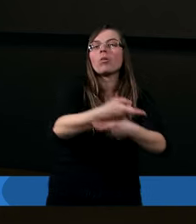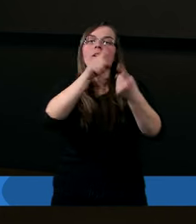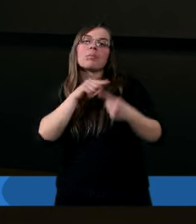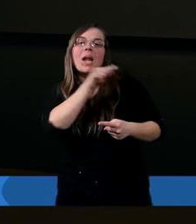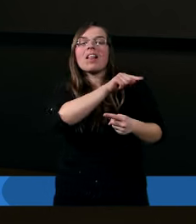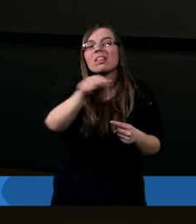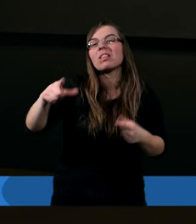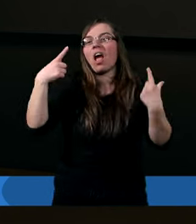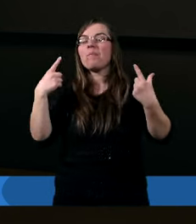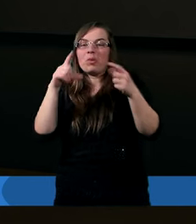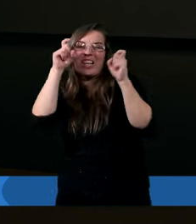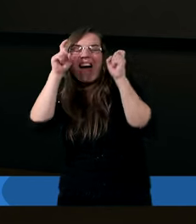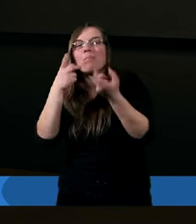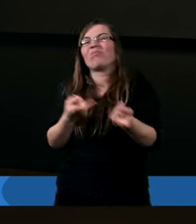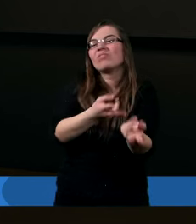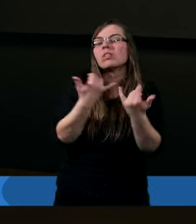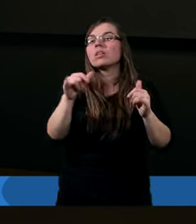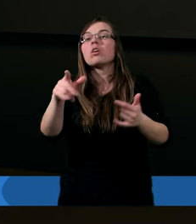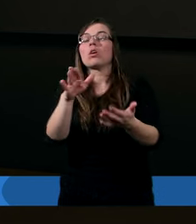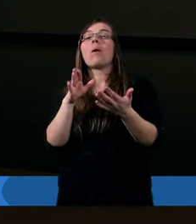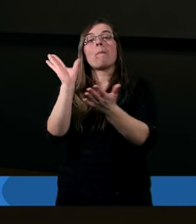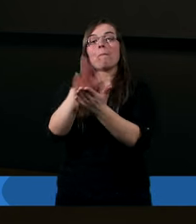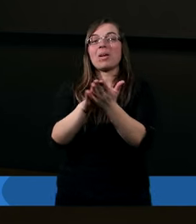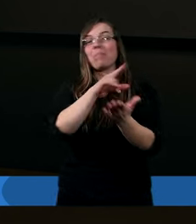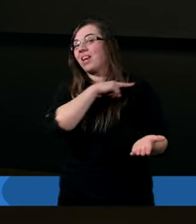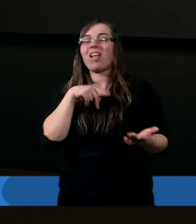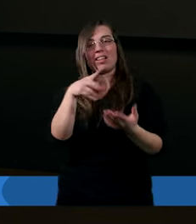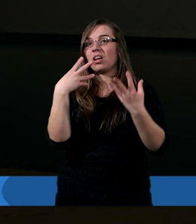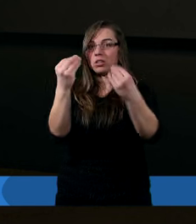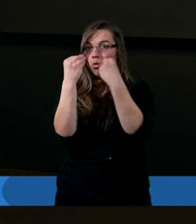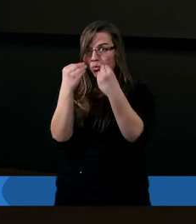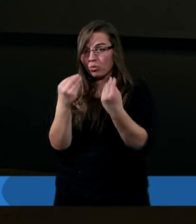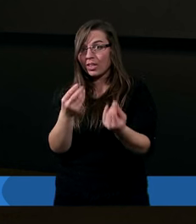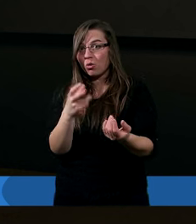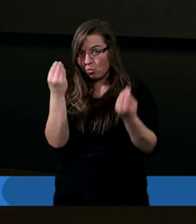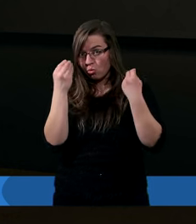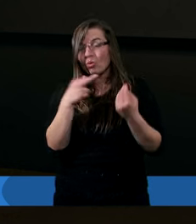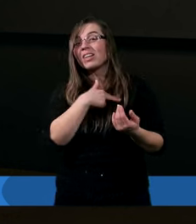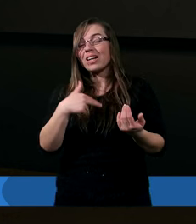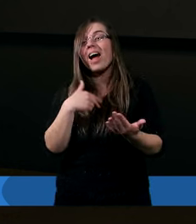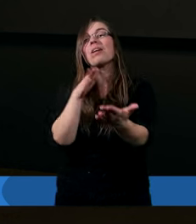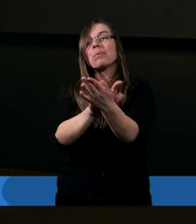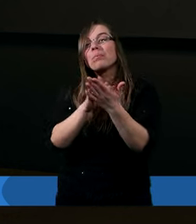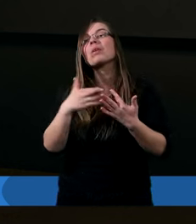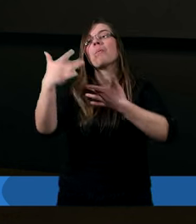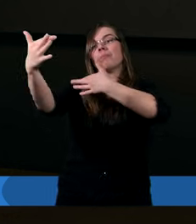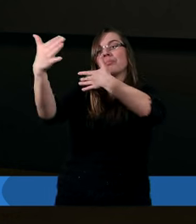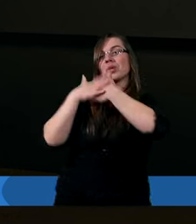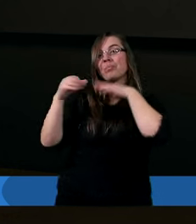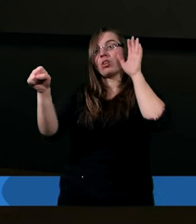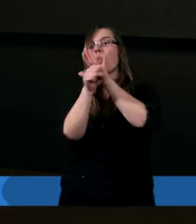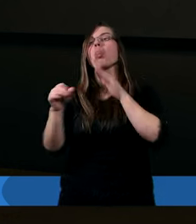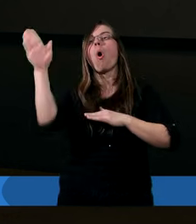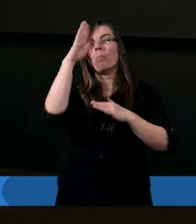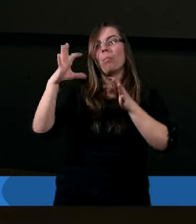będziesz atakował. Biblia nas czegoś takiego nie uczy. Biblia nas uczy. Przybliż się do